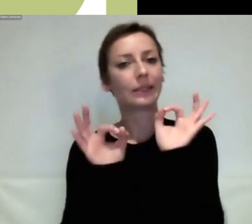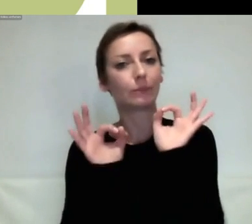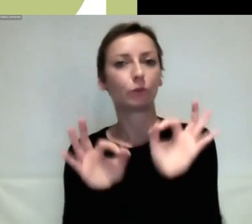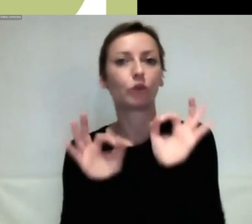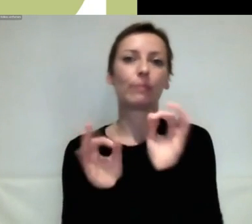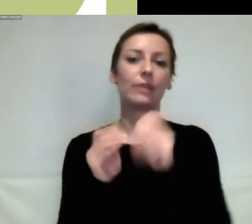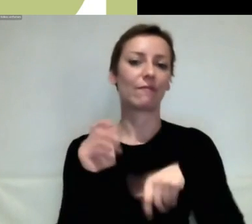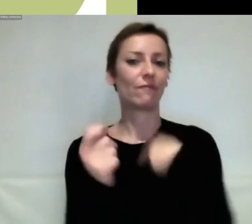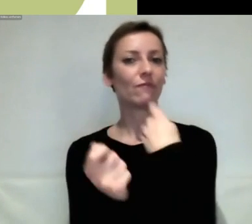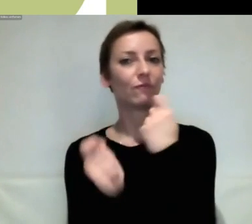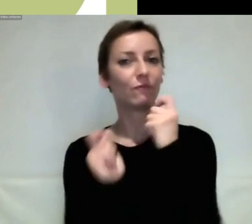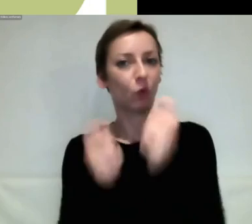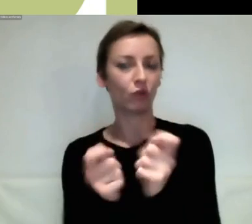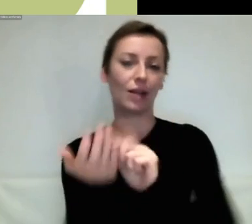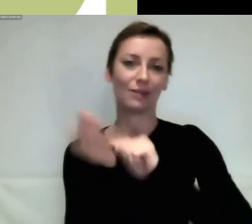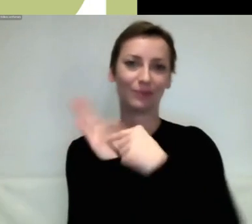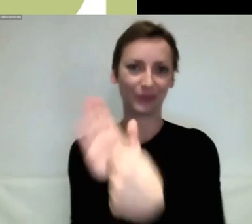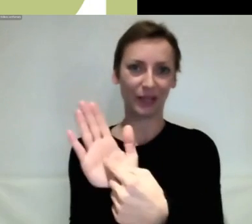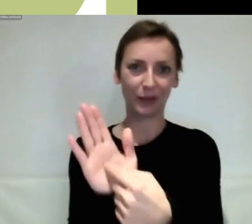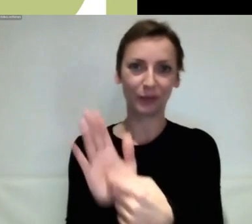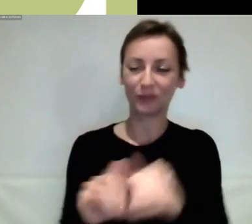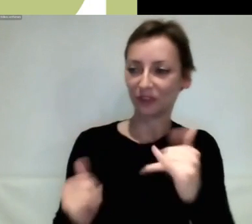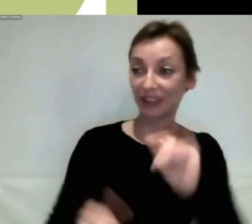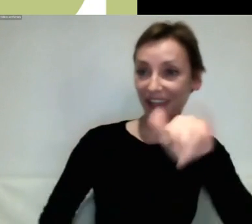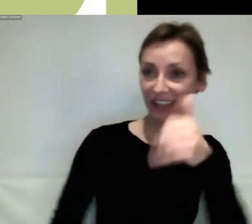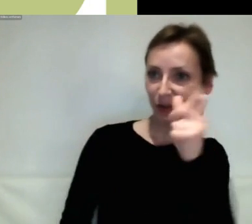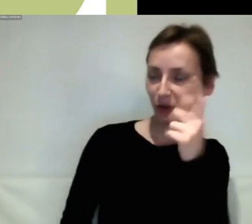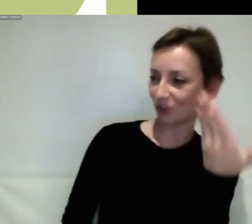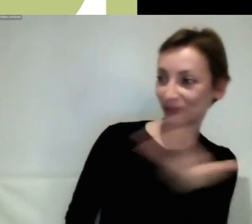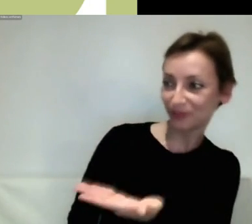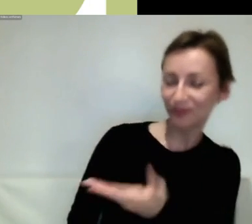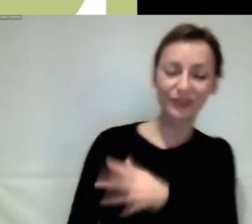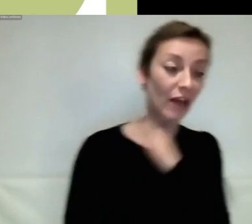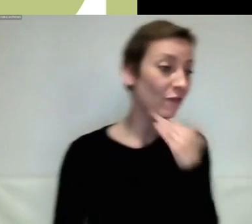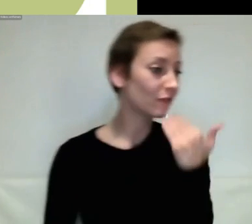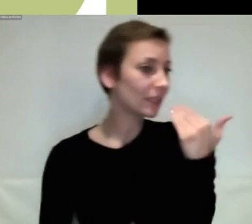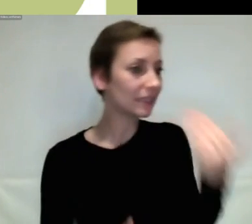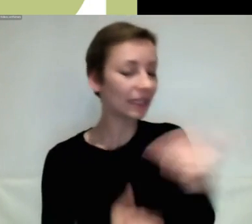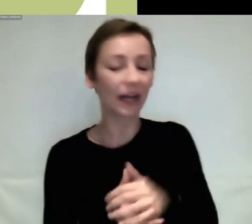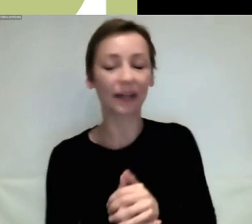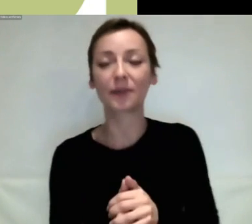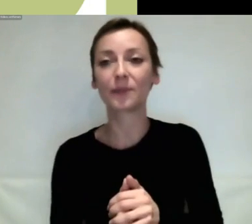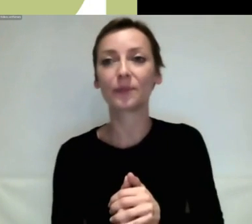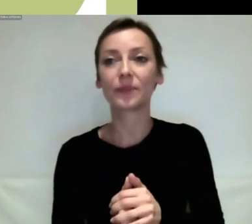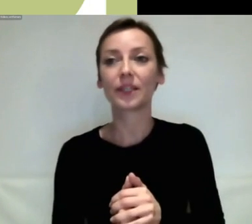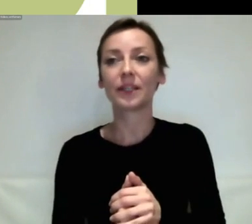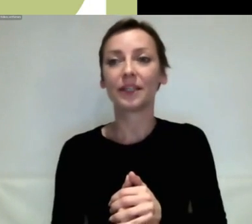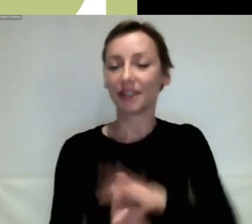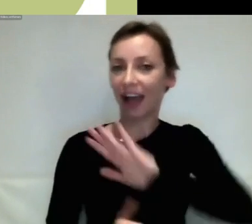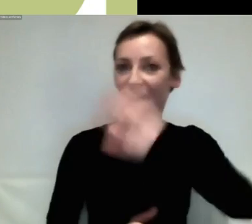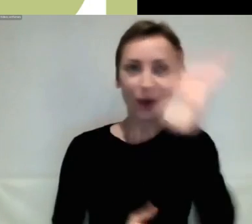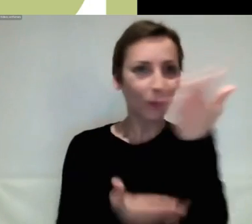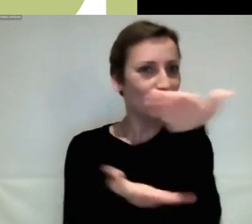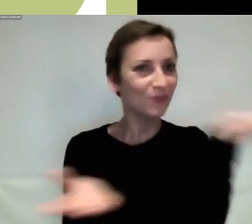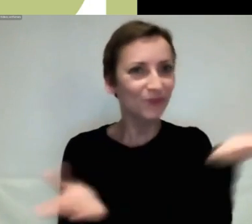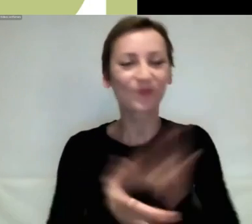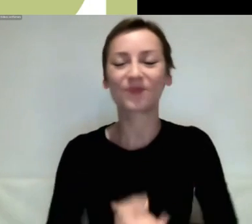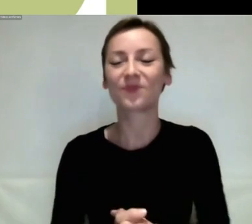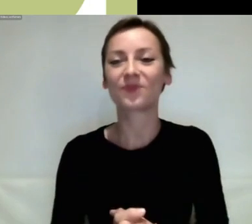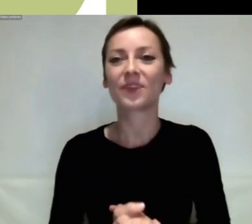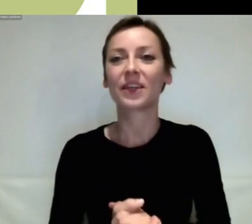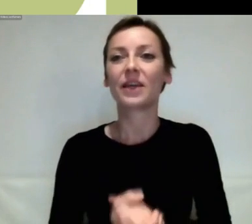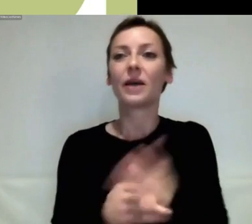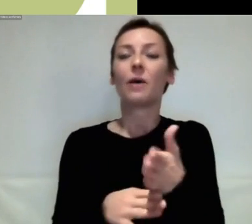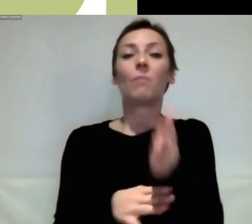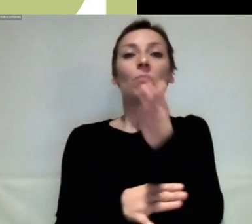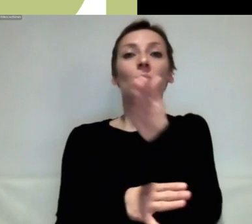und Janosch. Danke dir, Simon. Von mir auch erstmal nochmal Hallo in die Runde. Bevor